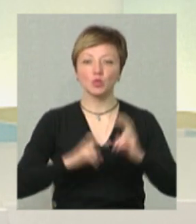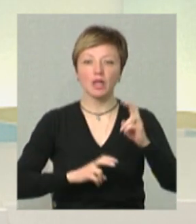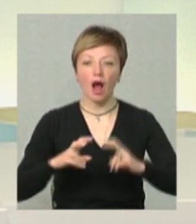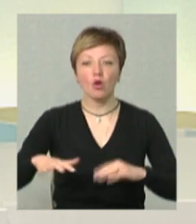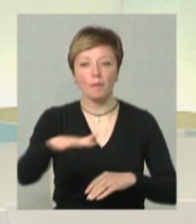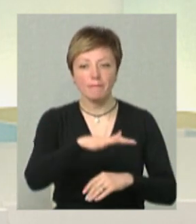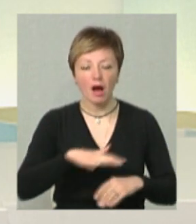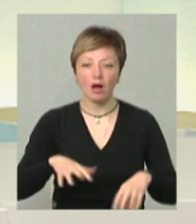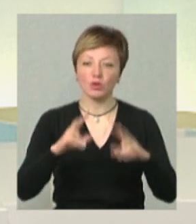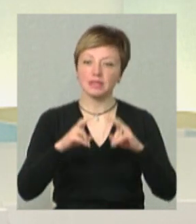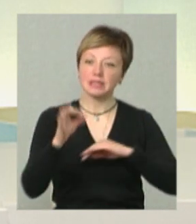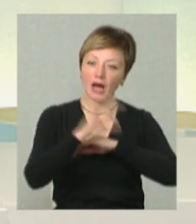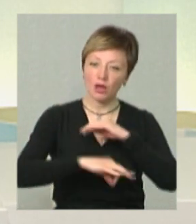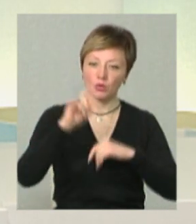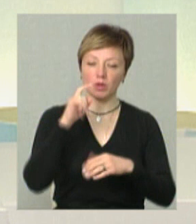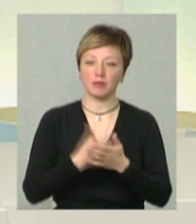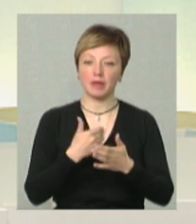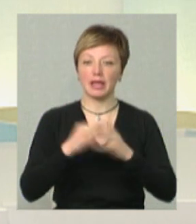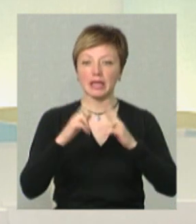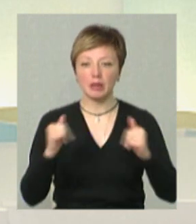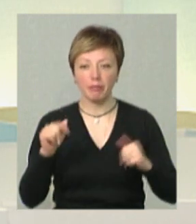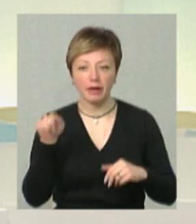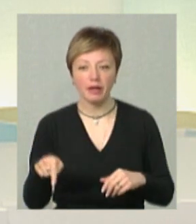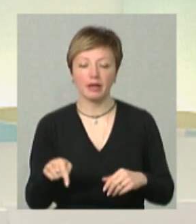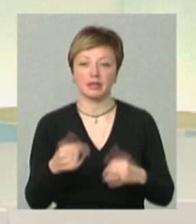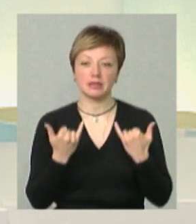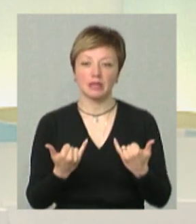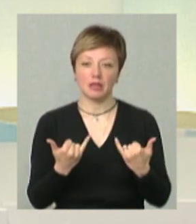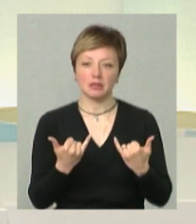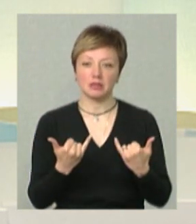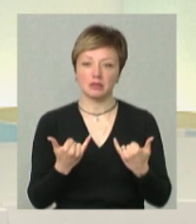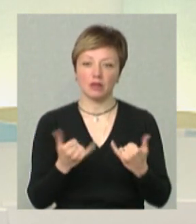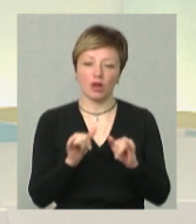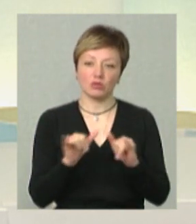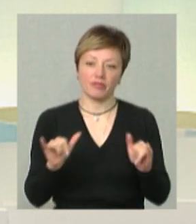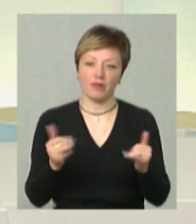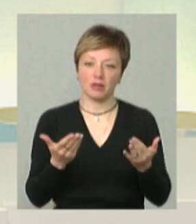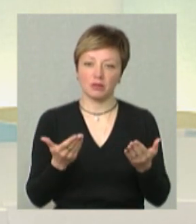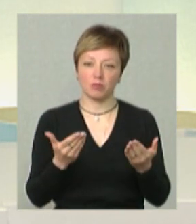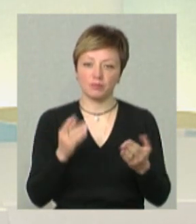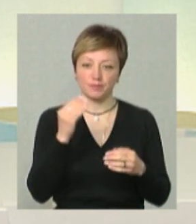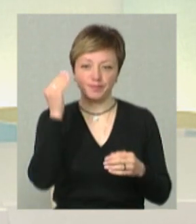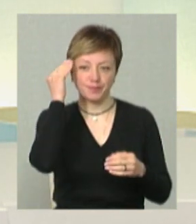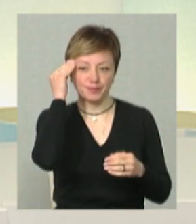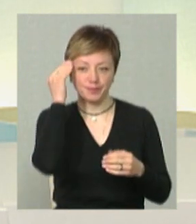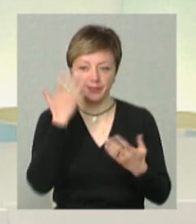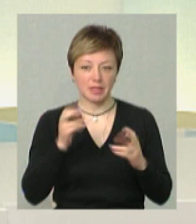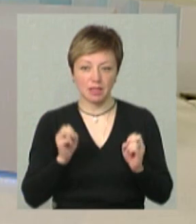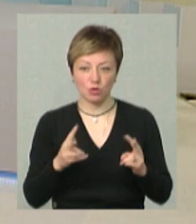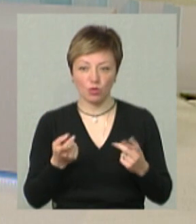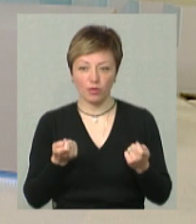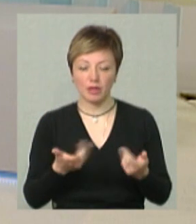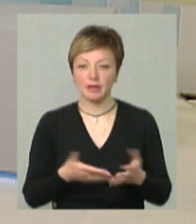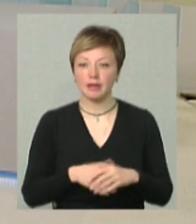індустріальні парки не лише Західної України, наприклад, в Дніпрі, які зараз розвивати, в принципі, немає потреби. Резаковано.